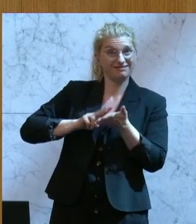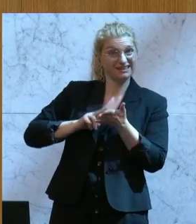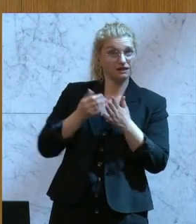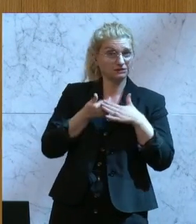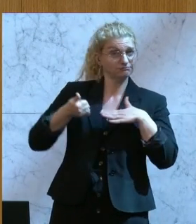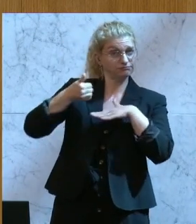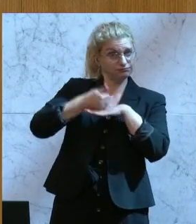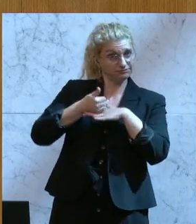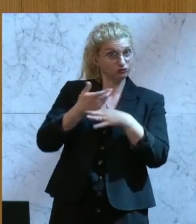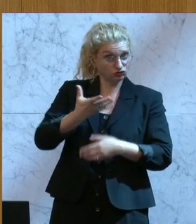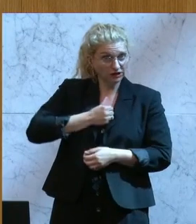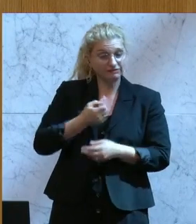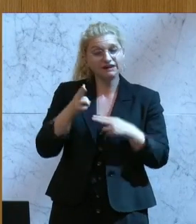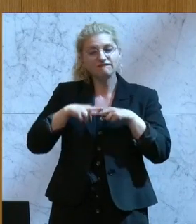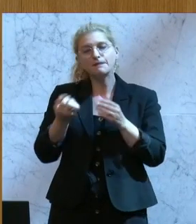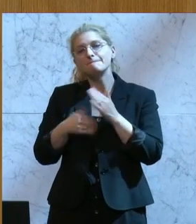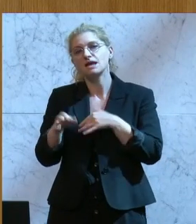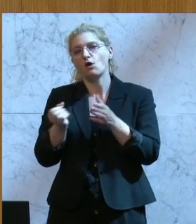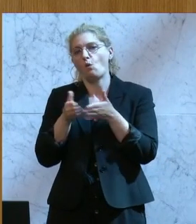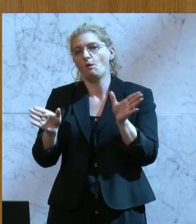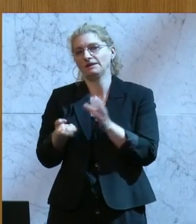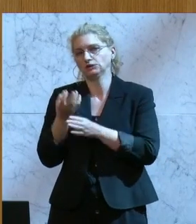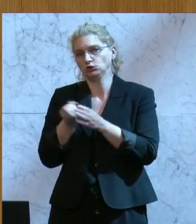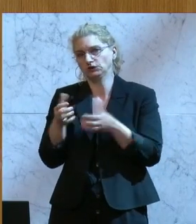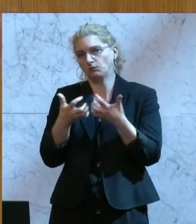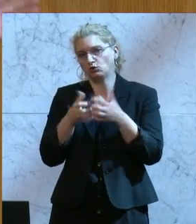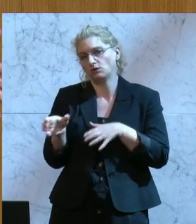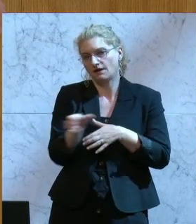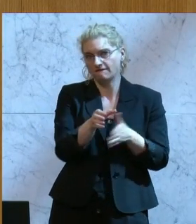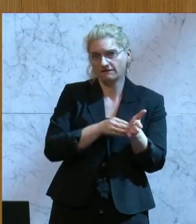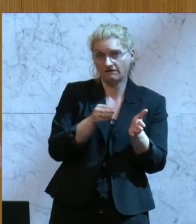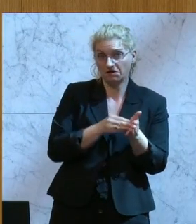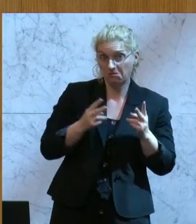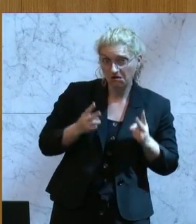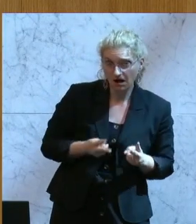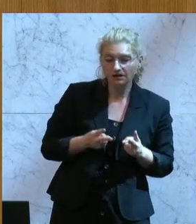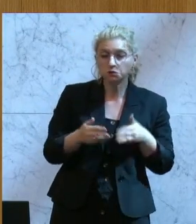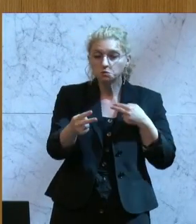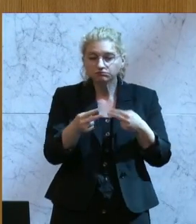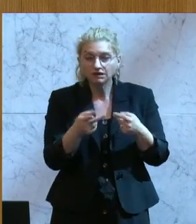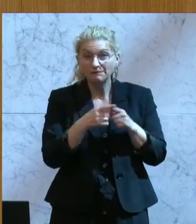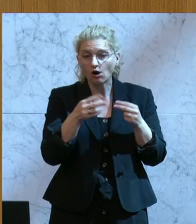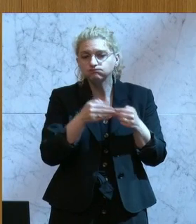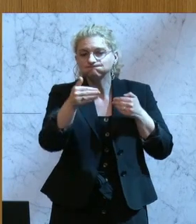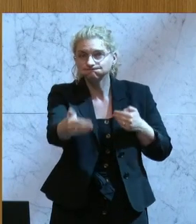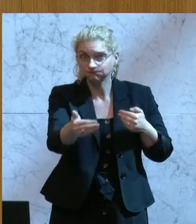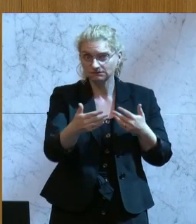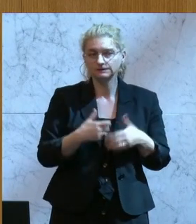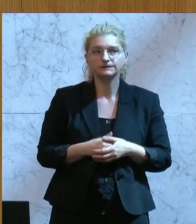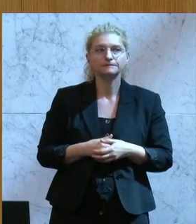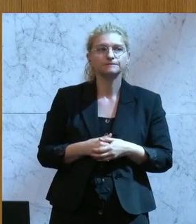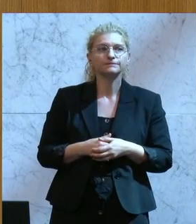den vermehrten Einsatz von Open-Source-Produkten auch herstellen können, sowohl kurz- als mittelfristig. Es soll